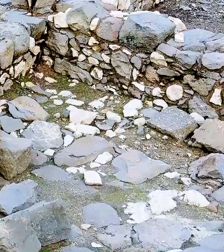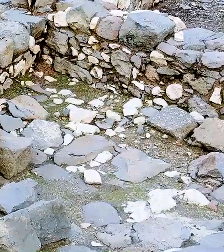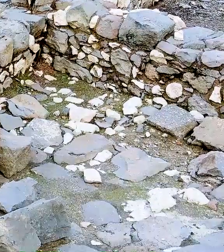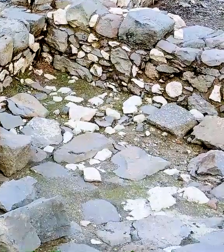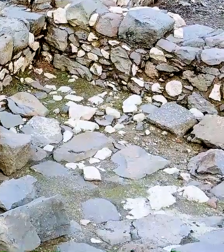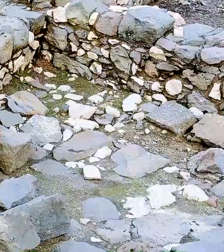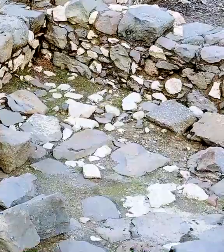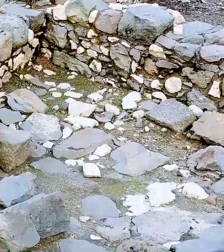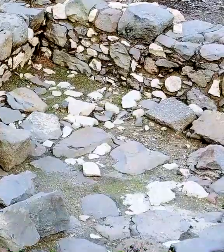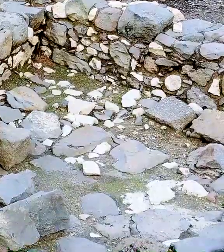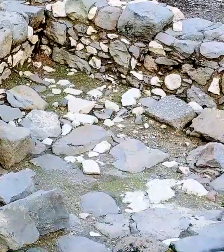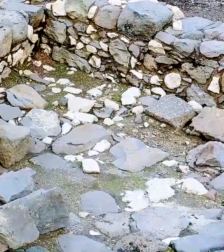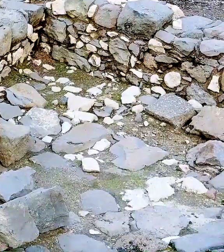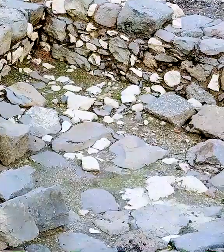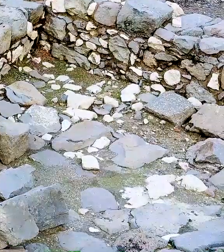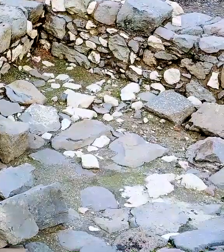Musique